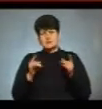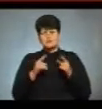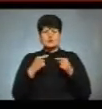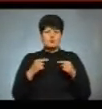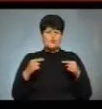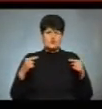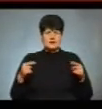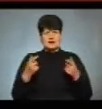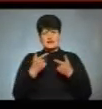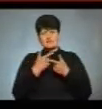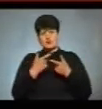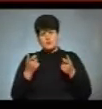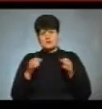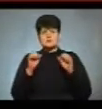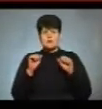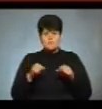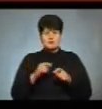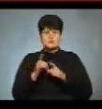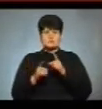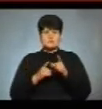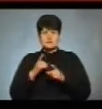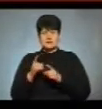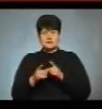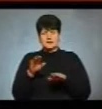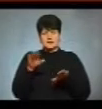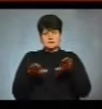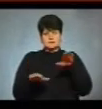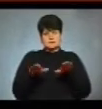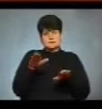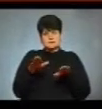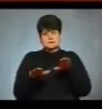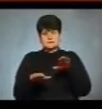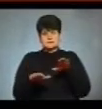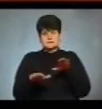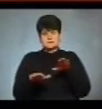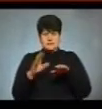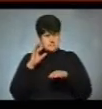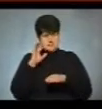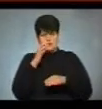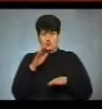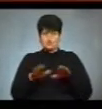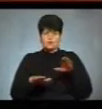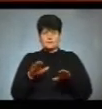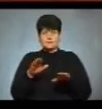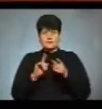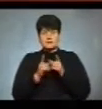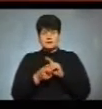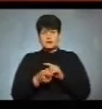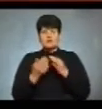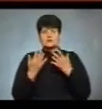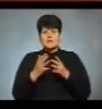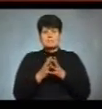інформація здатна змінити шальки Терези, і доволі серйозно, оскільки більшість